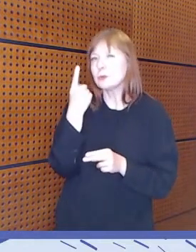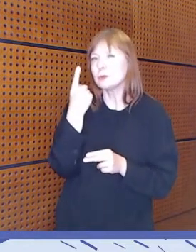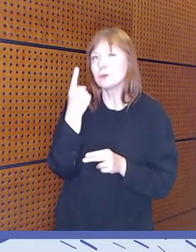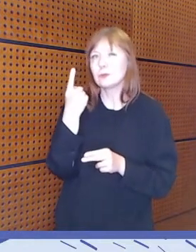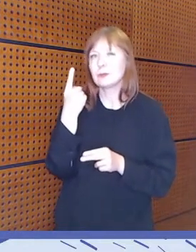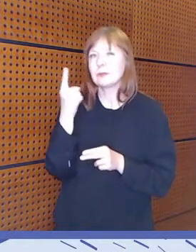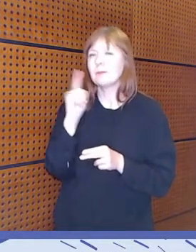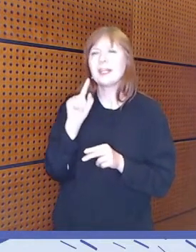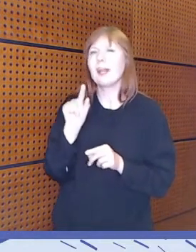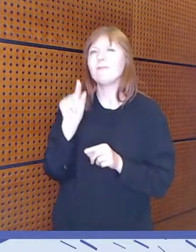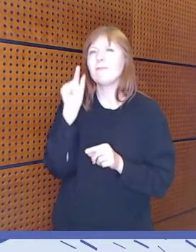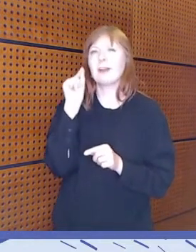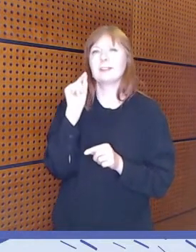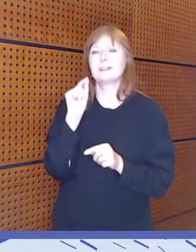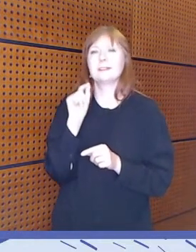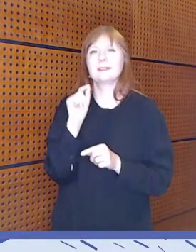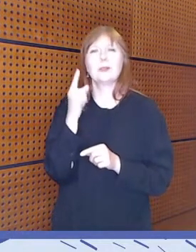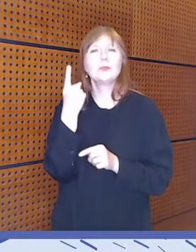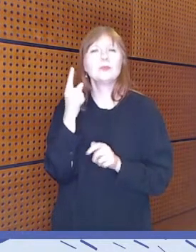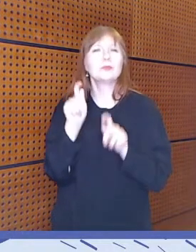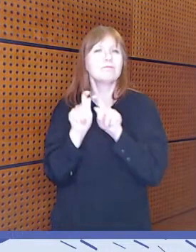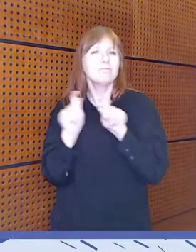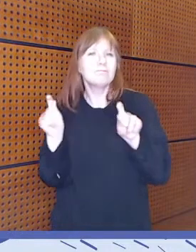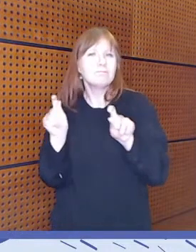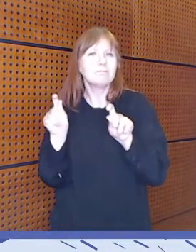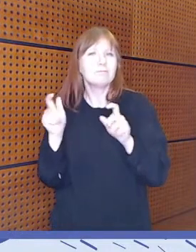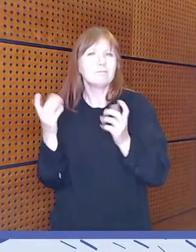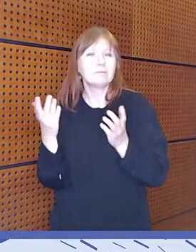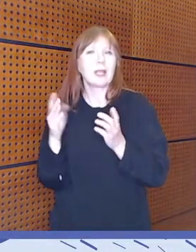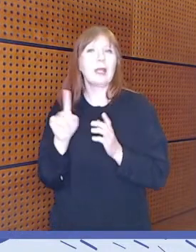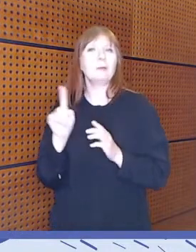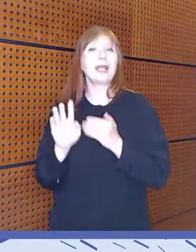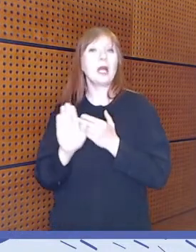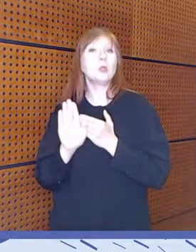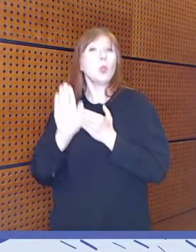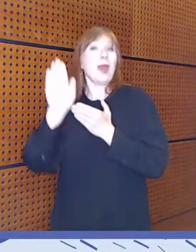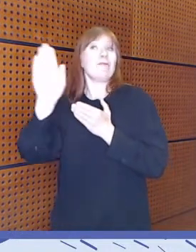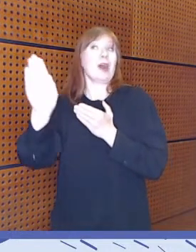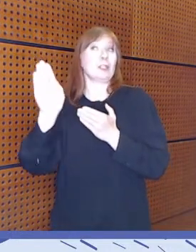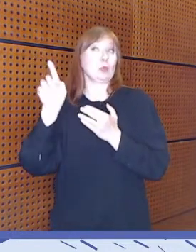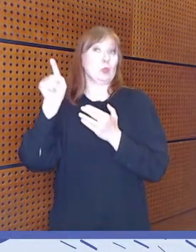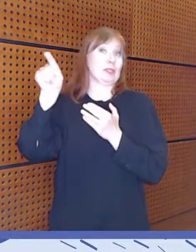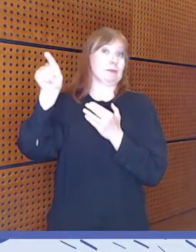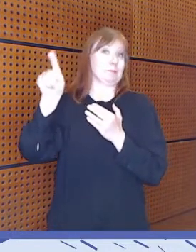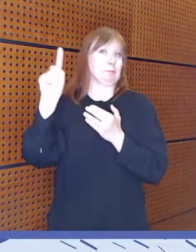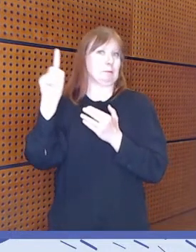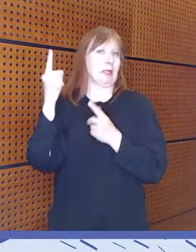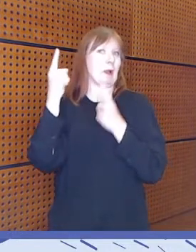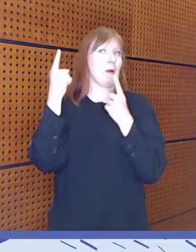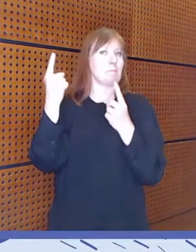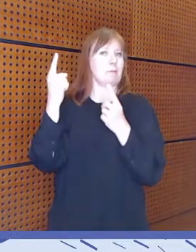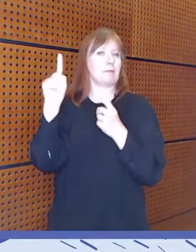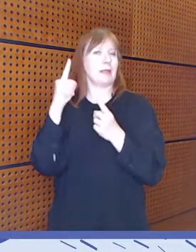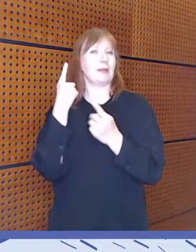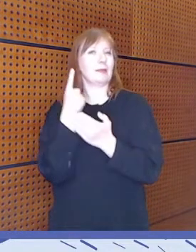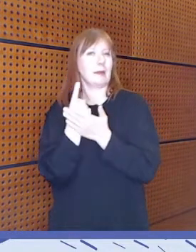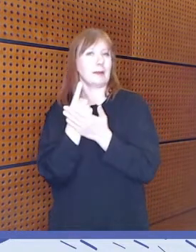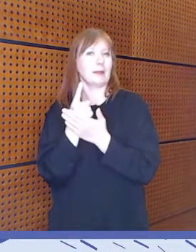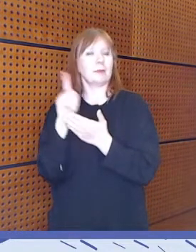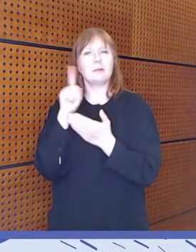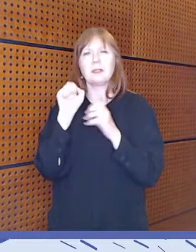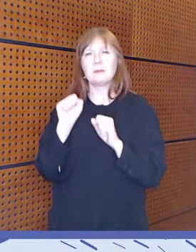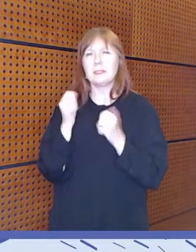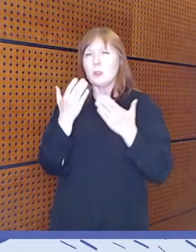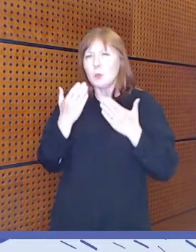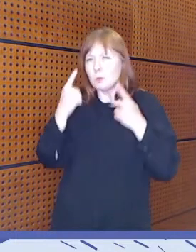valitsette, että mikä tulevaisuudessa tulee olemaan tärkeä, mihin pitäisi kiinnittää